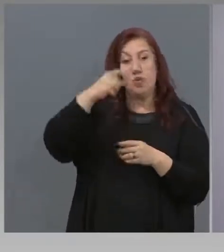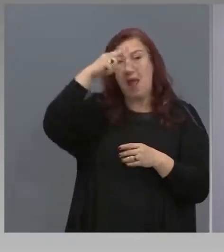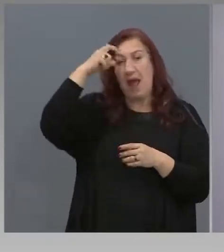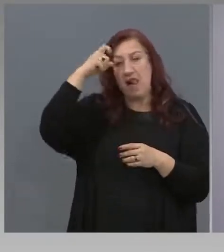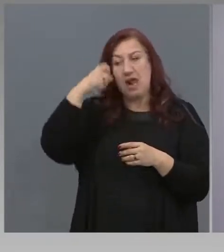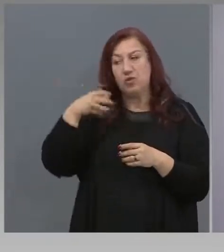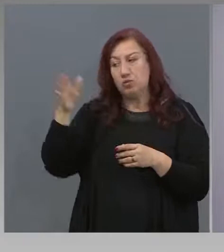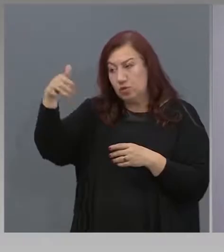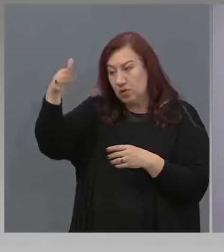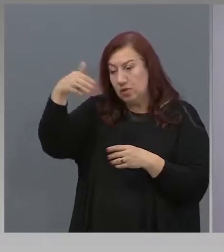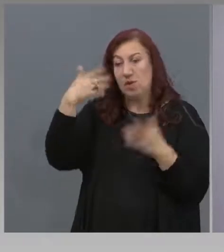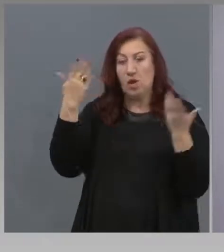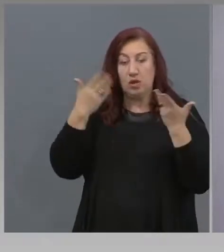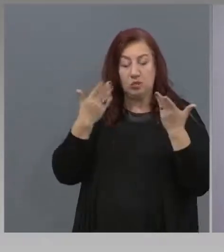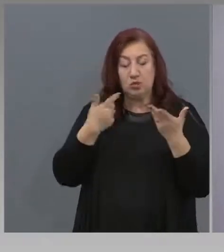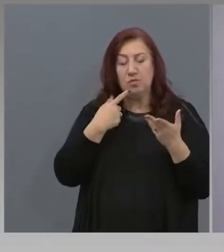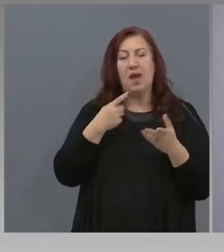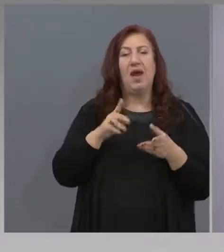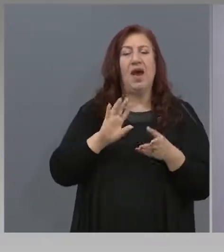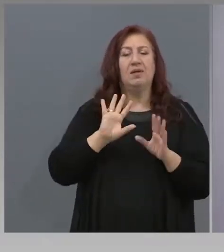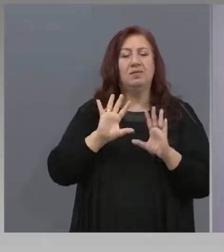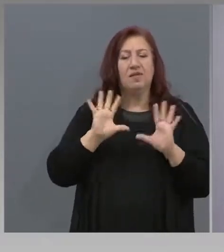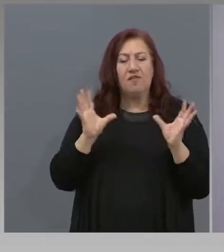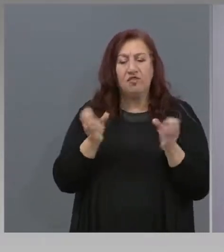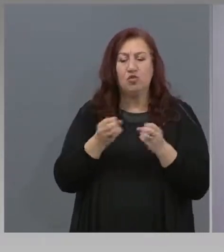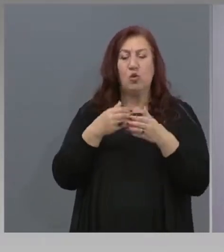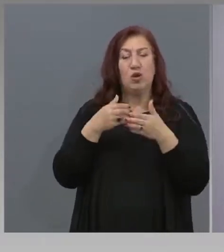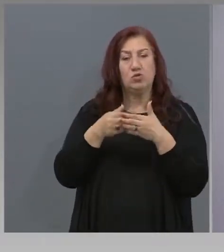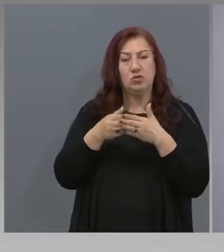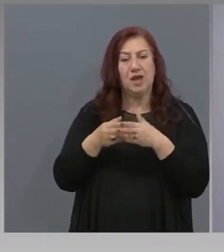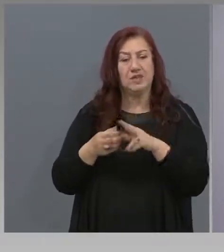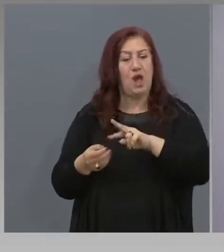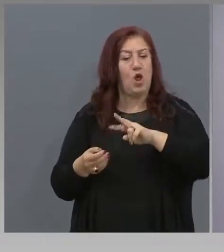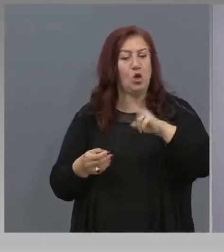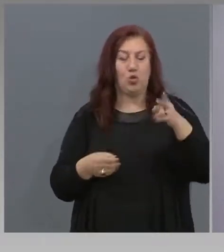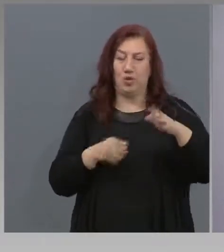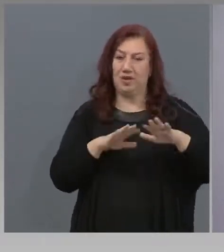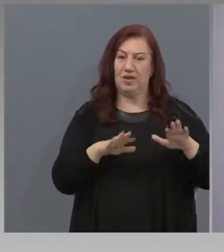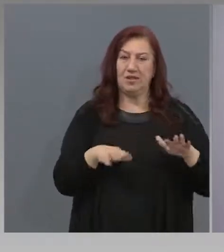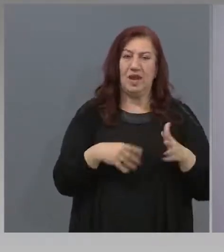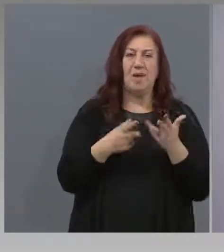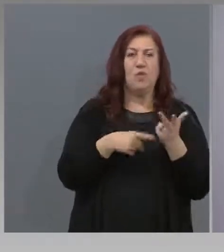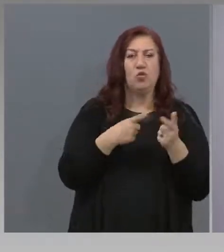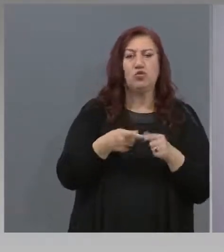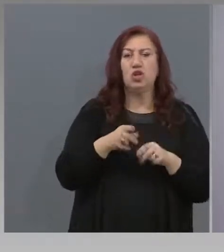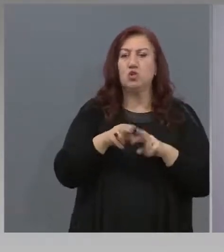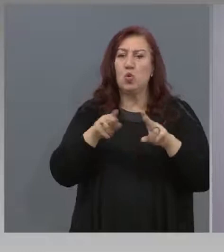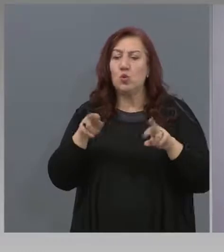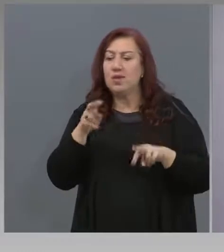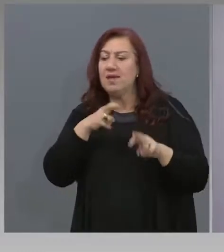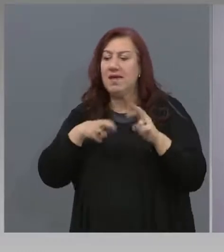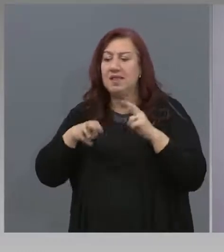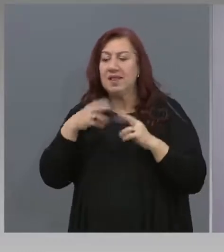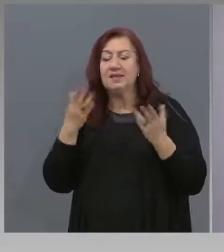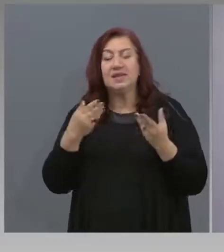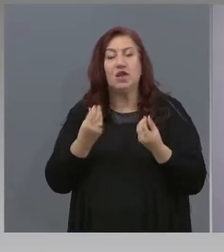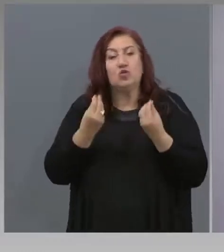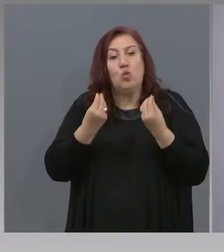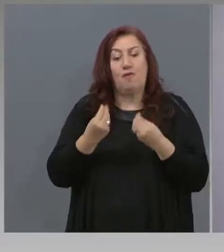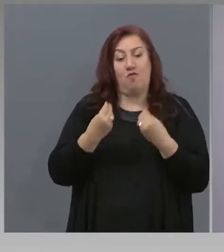всички останали деца, много често родителите търсят такива занимания. През лятото